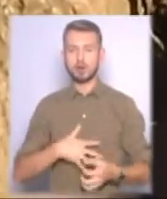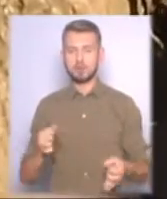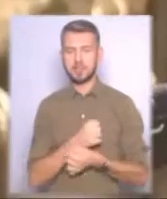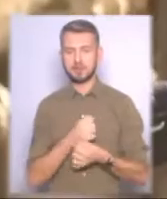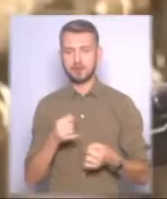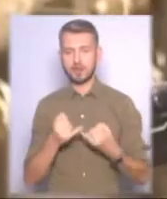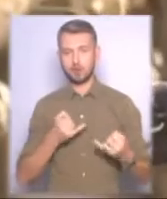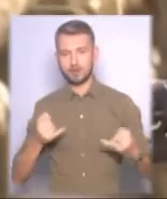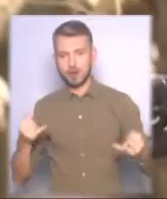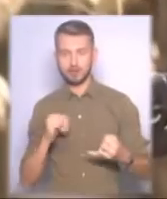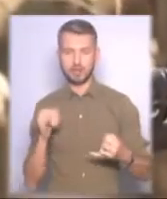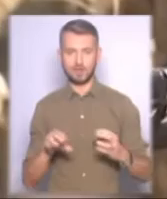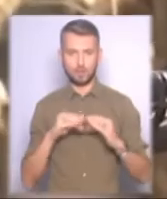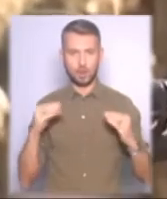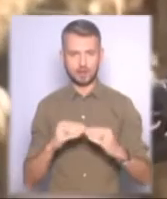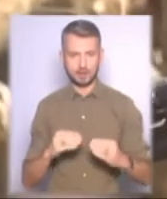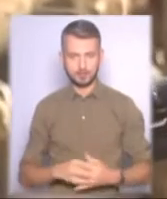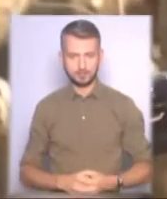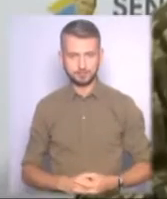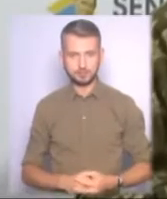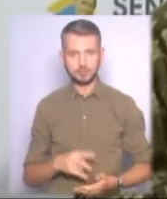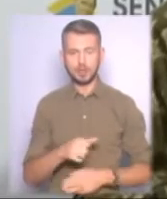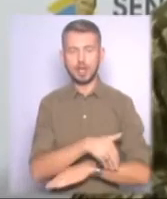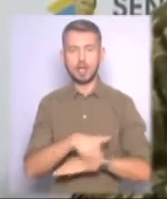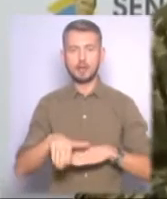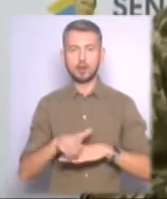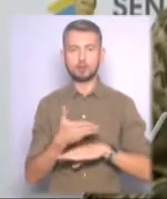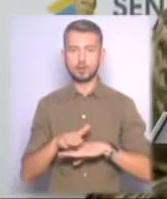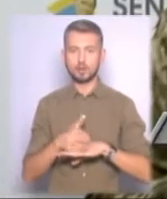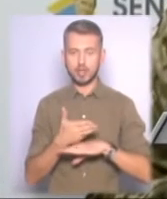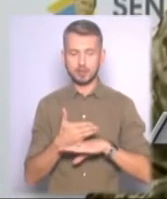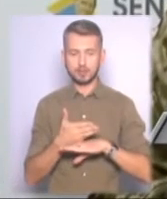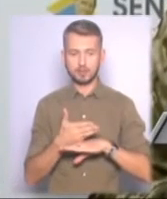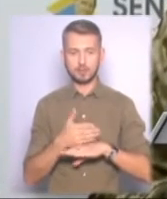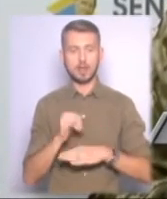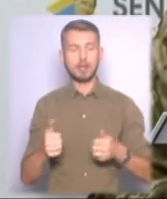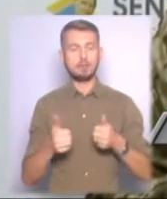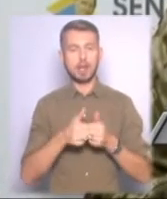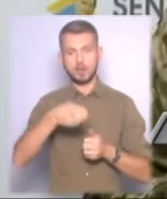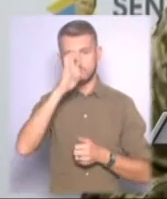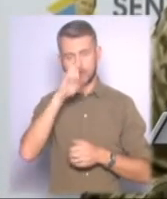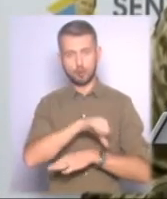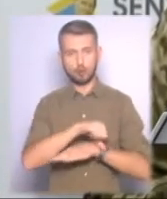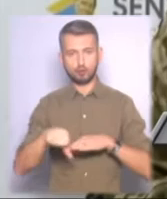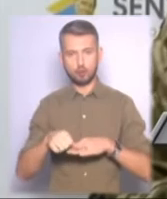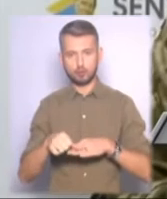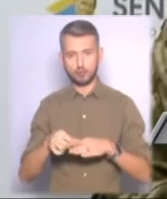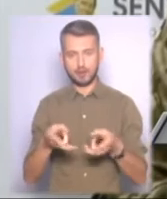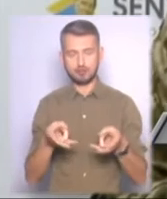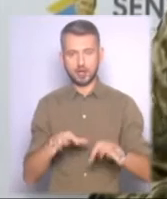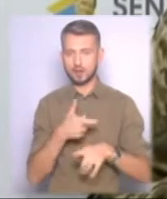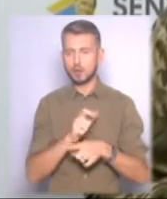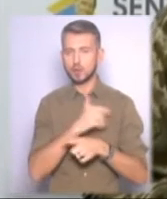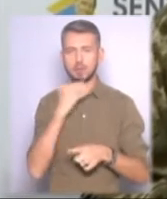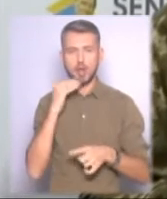на розтяжках та фугасах. На лінії розмежування та біля державного кордону залишається дуже